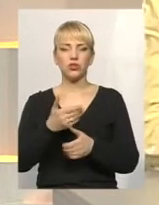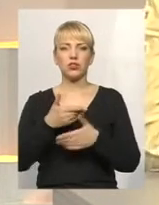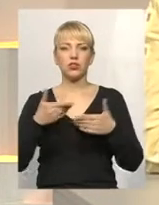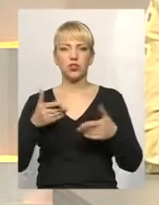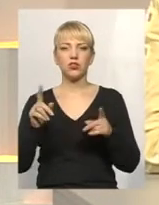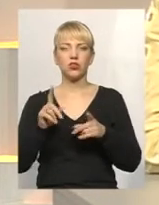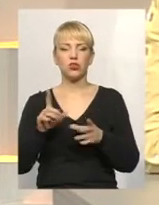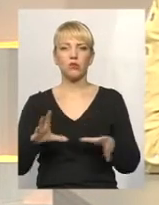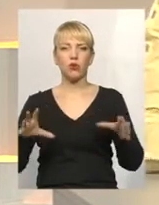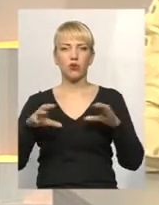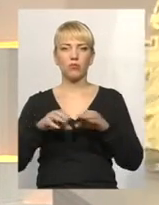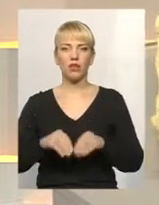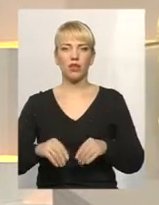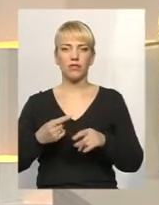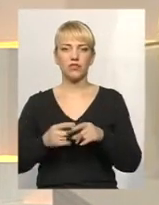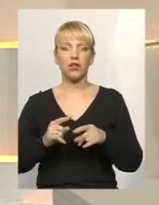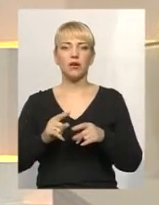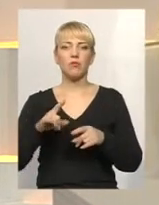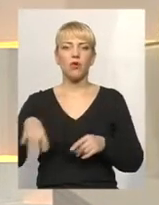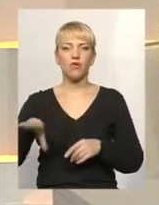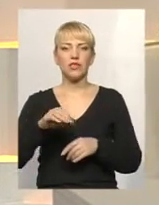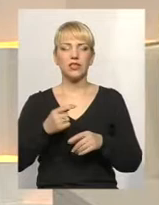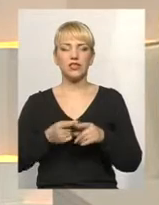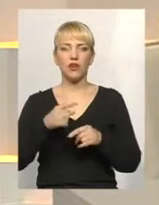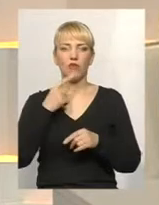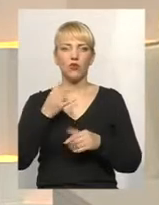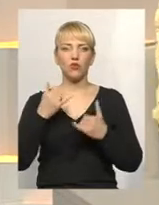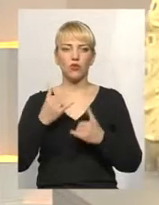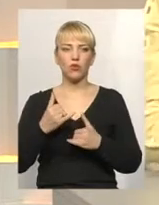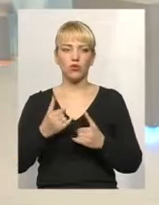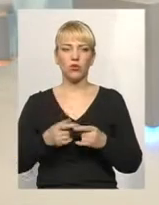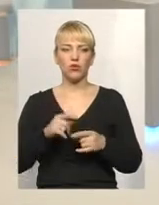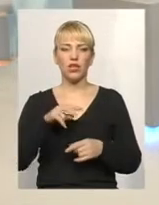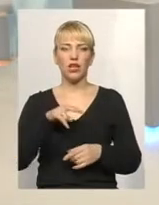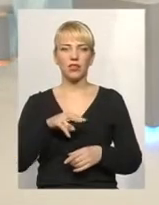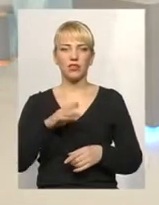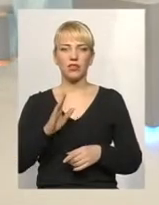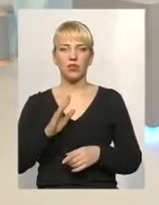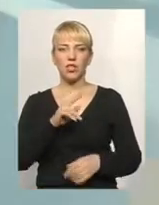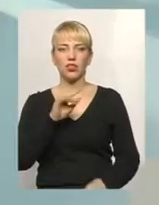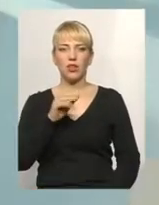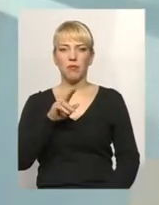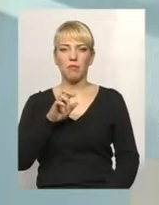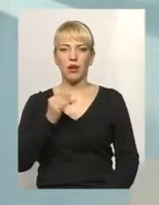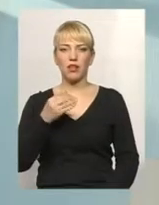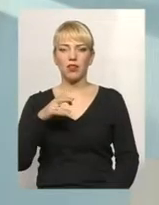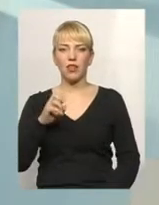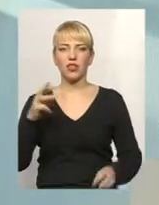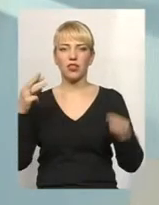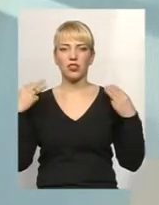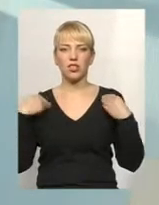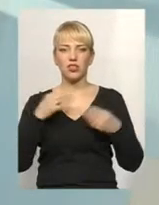або ж об'єднавшись про це все, говоримо сьогодні із Віктором Леонідовичем Чапайдою, начальником управління житлово-комунального